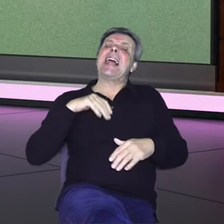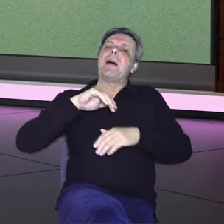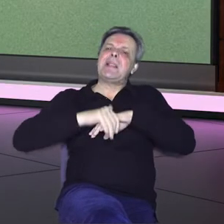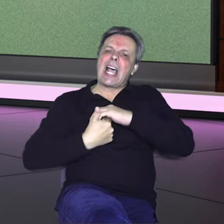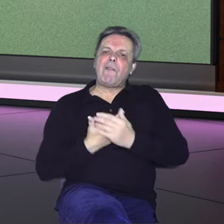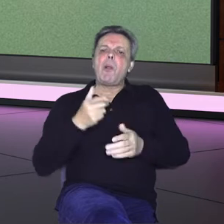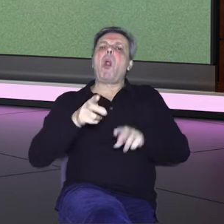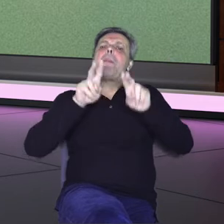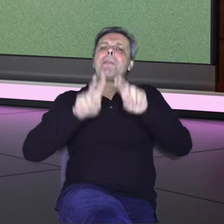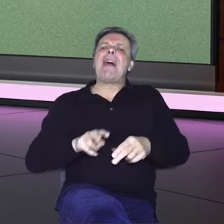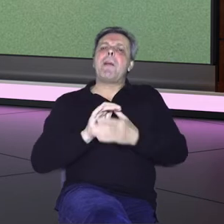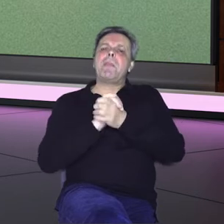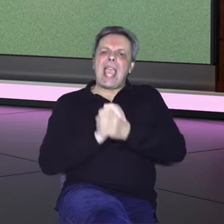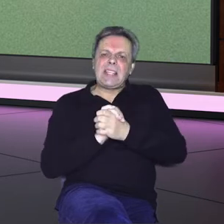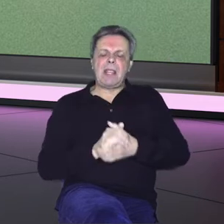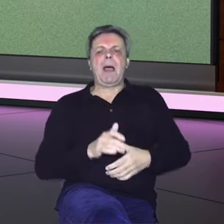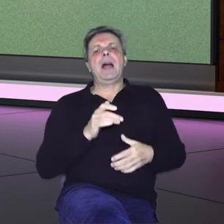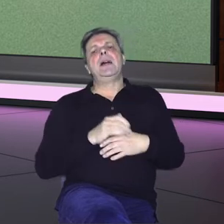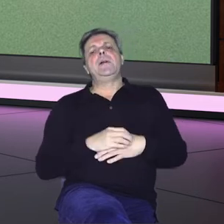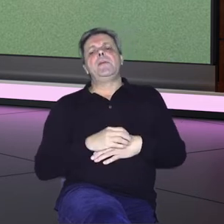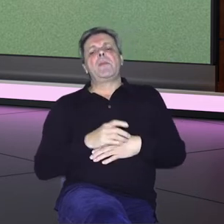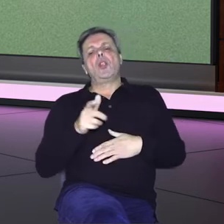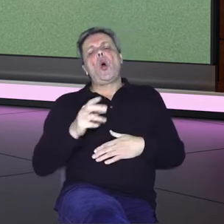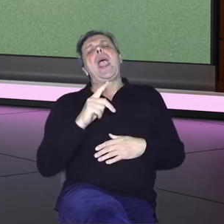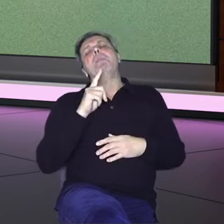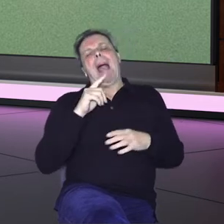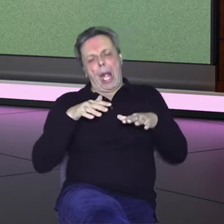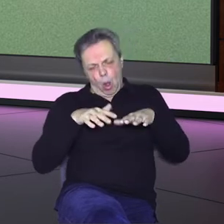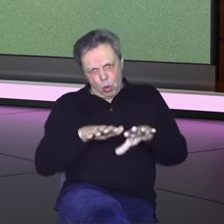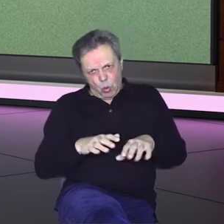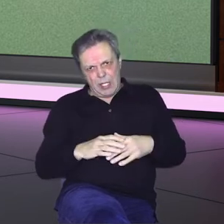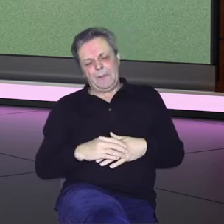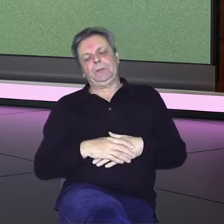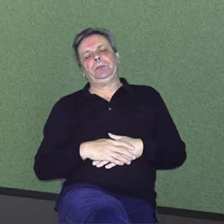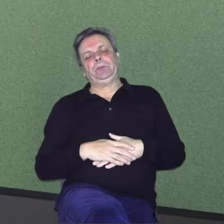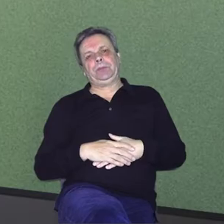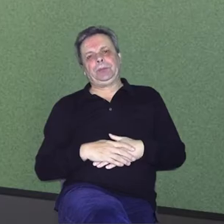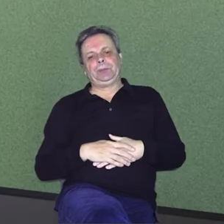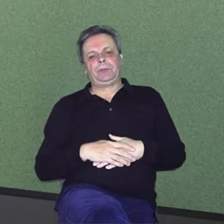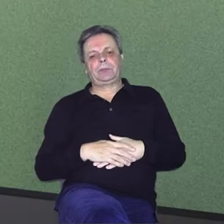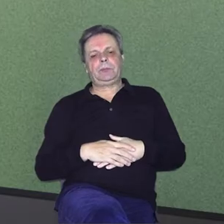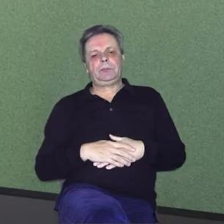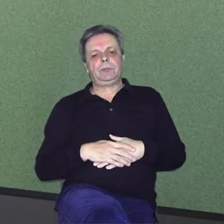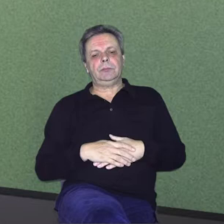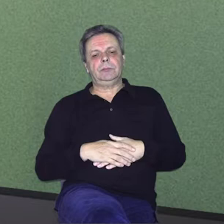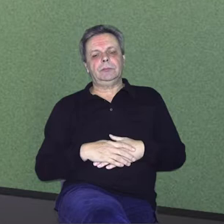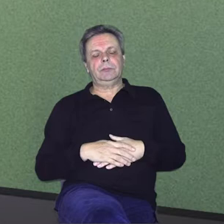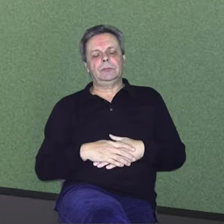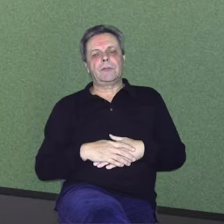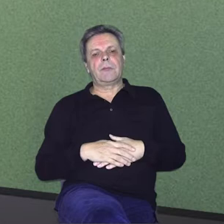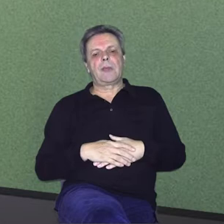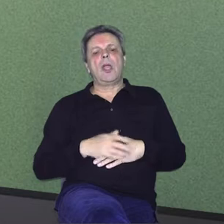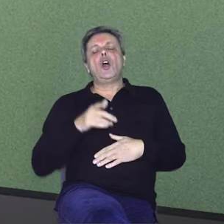zadovoljan onim pravim prijateljima, to je jako sit na šakar ljudište, a kad nam stane na prstedne ruke. Točno. I to si bogat.